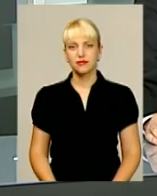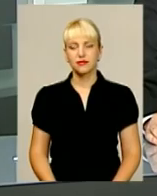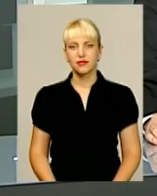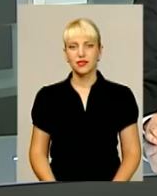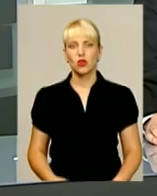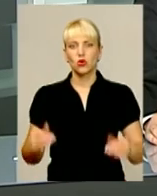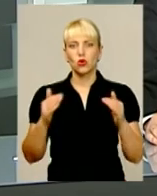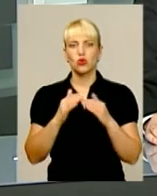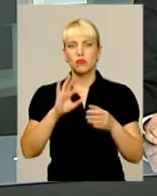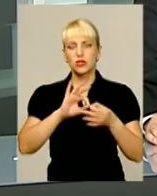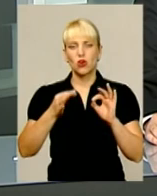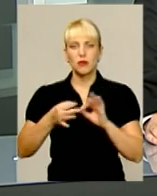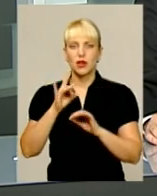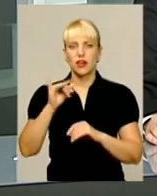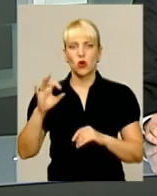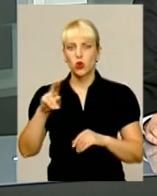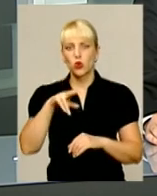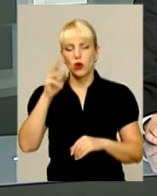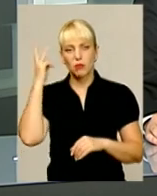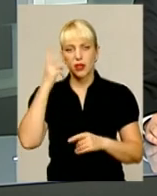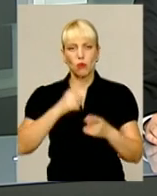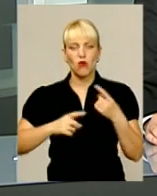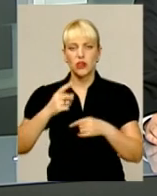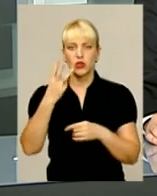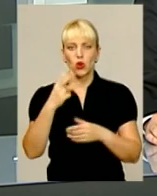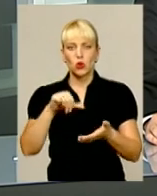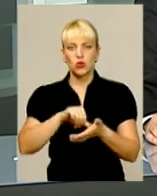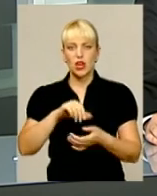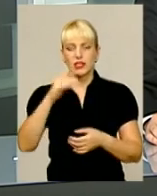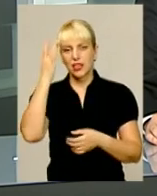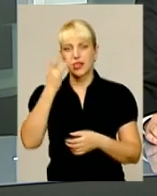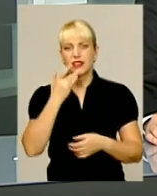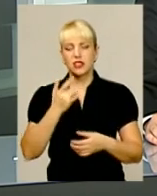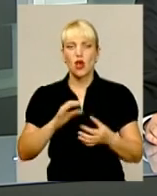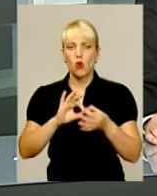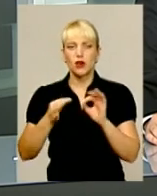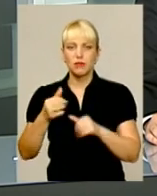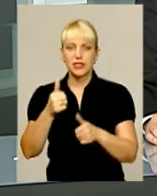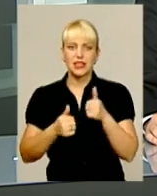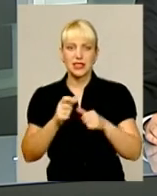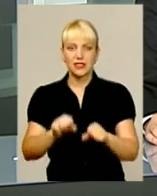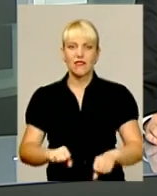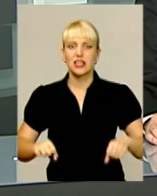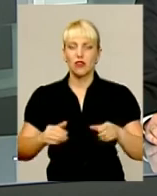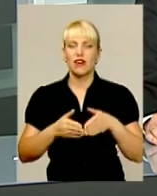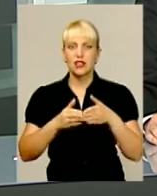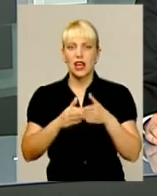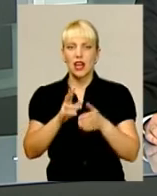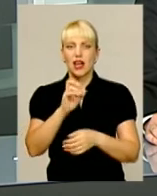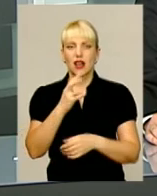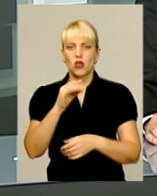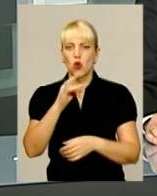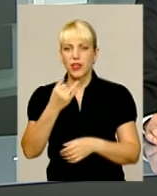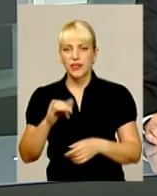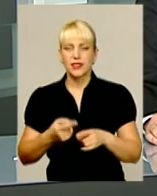Додому з Олімпійського Ріо. До Хмельницького повернулися троє учасників літніх Олімпійських ігор з веслування на байдарках і каноє.